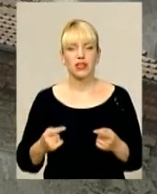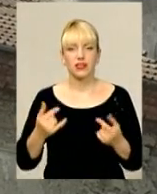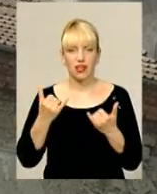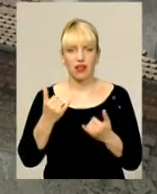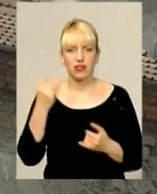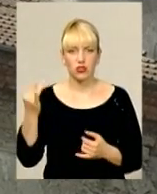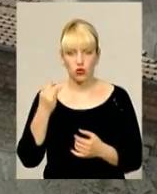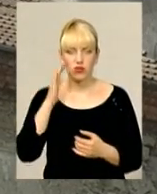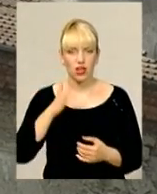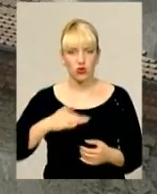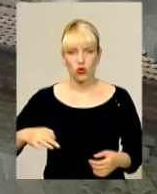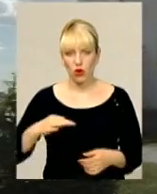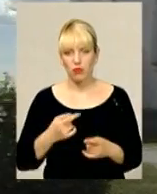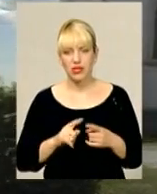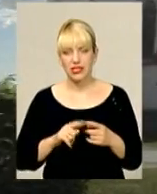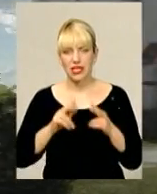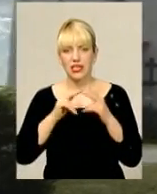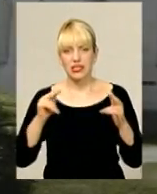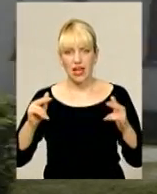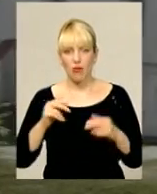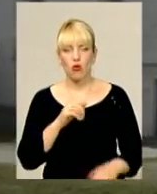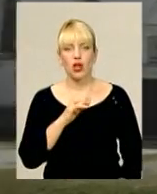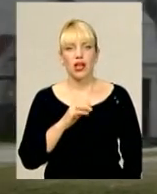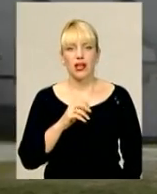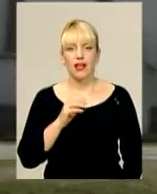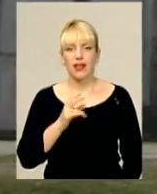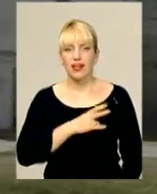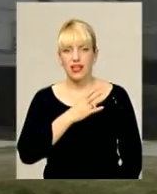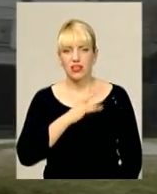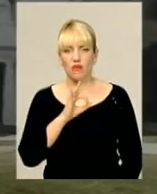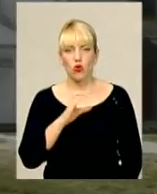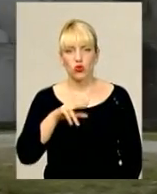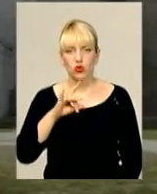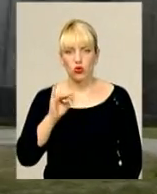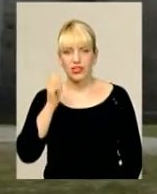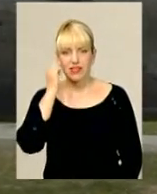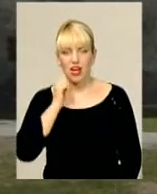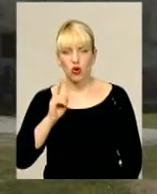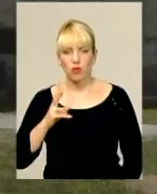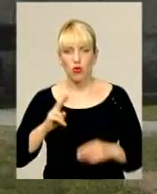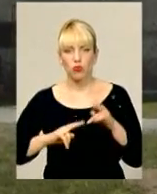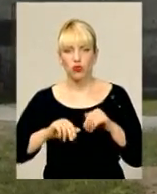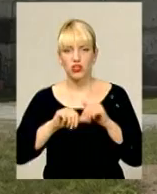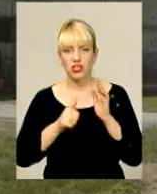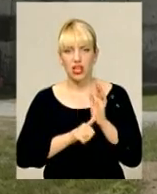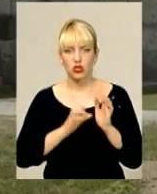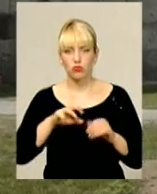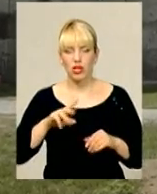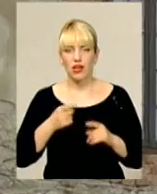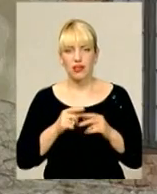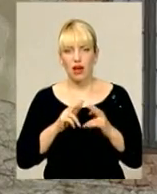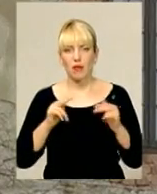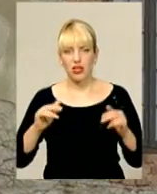нашої області. Серед них і замок князів Остройських, що у Старокостянтинові. Побудований ще у XVI столітті, як маєток заможних